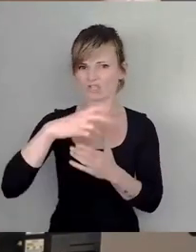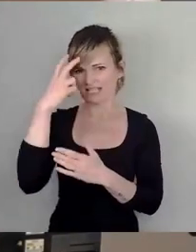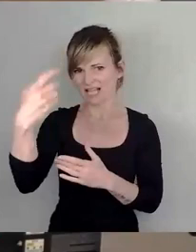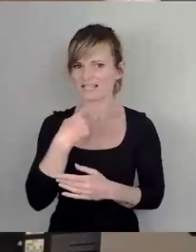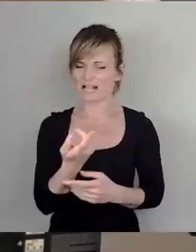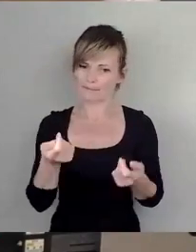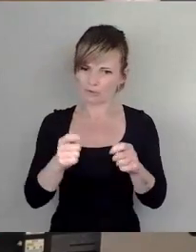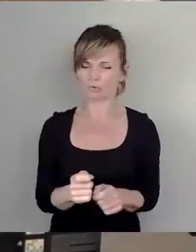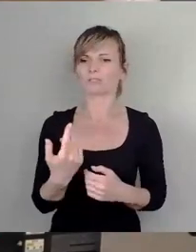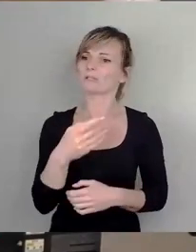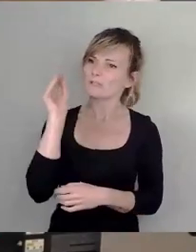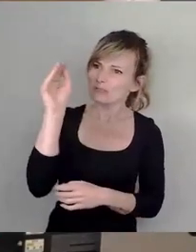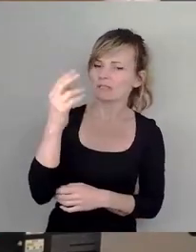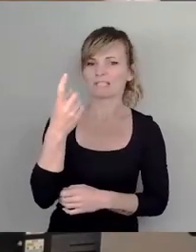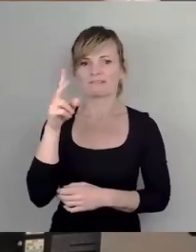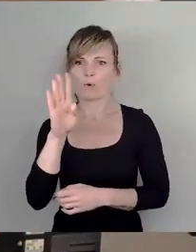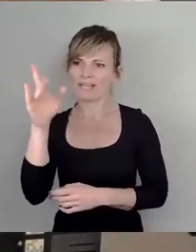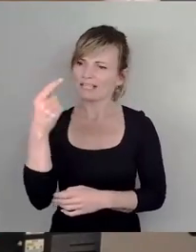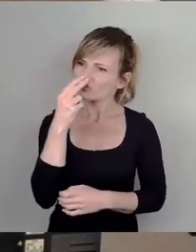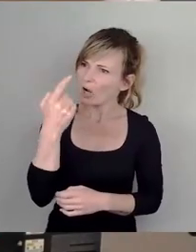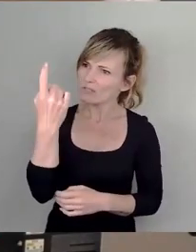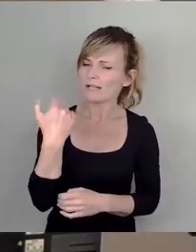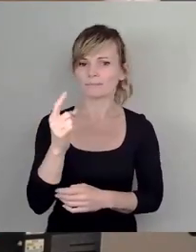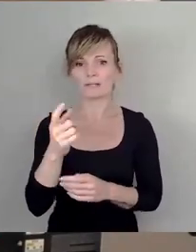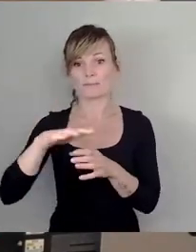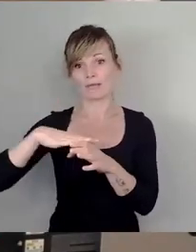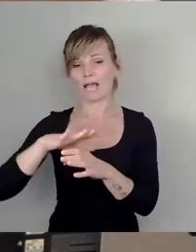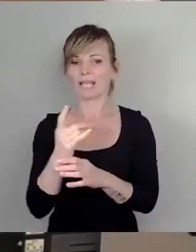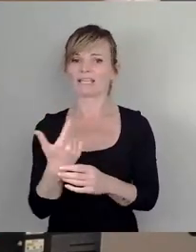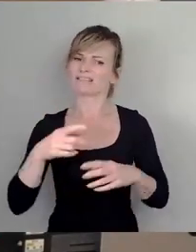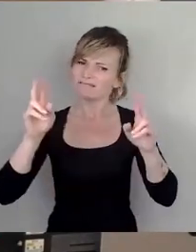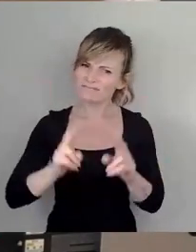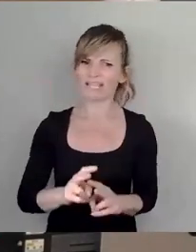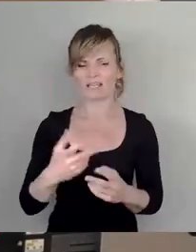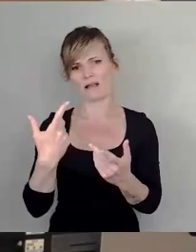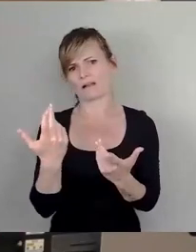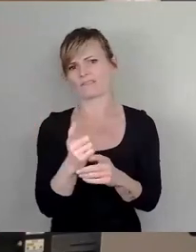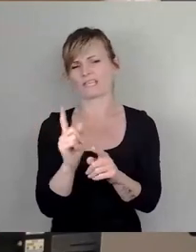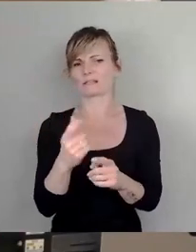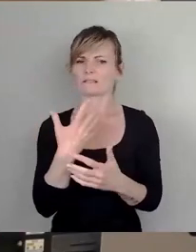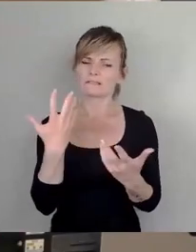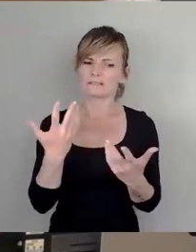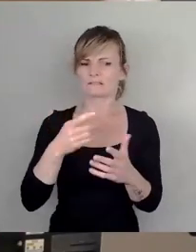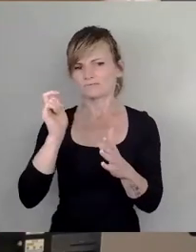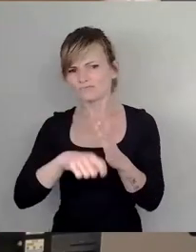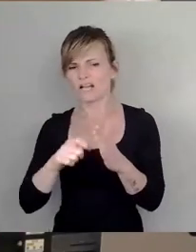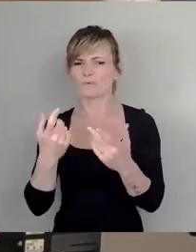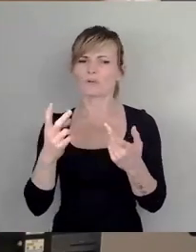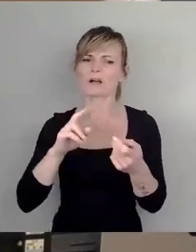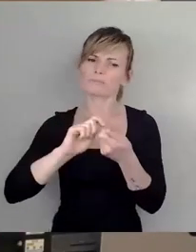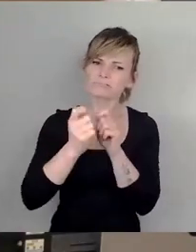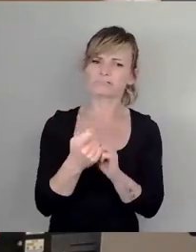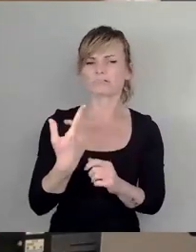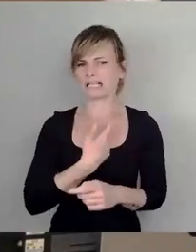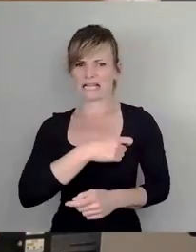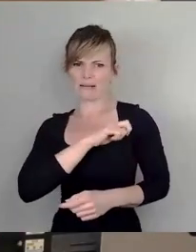seht zu, dass wir in dem Bereich hier eine Inkriminalisierung hinbekommen. Das ist meine Bitte oder meine Aufforderung, aber